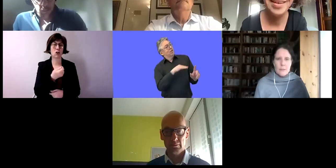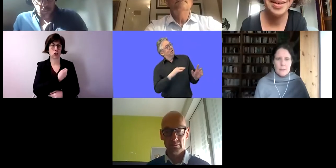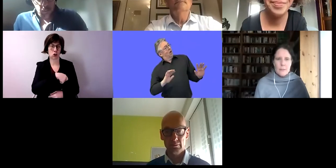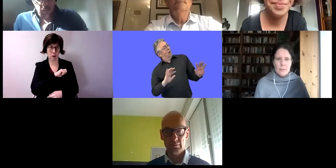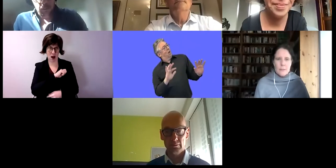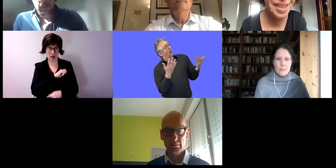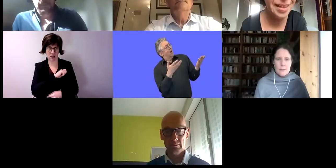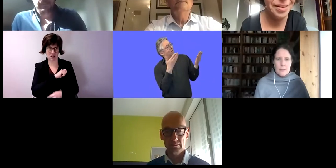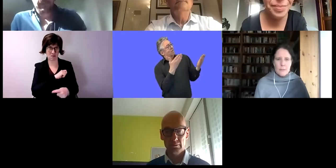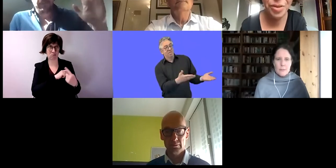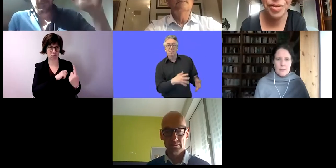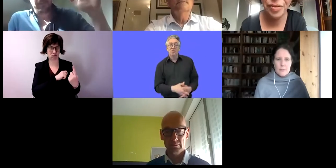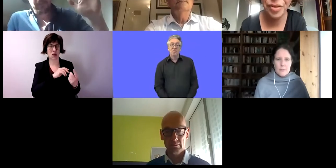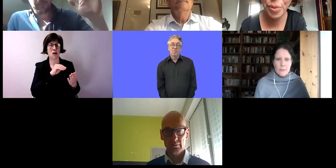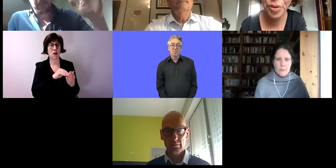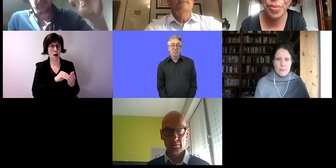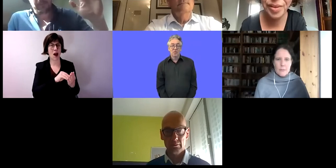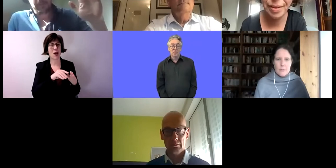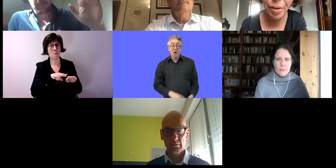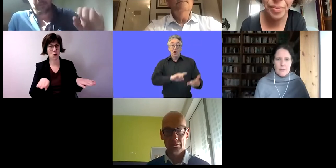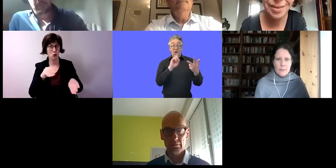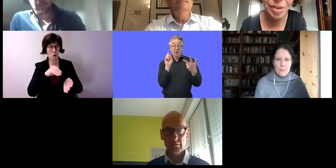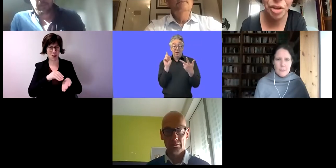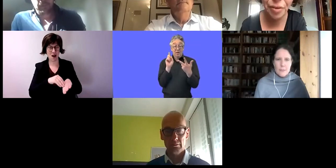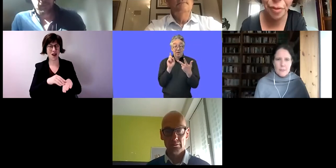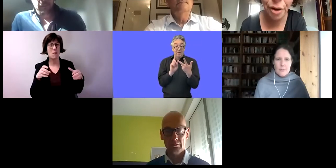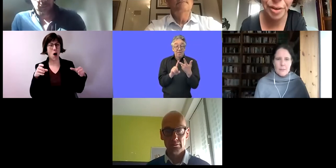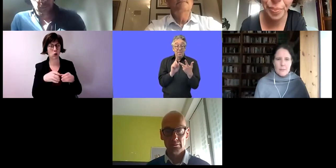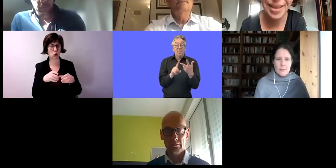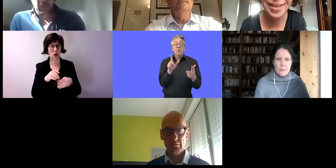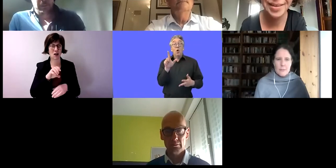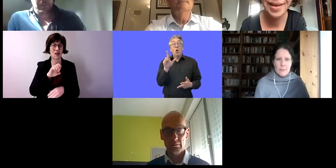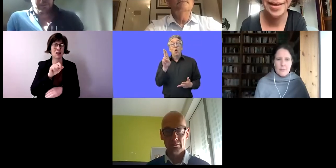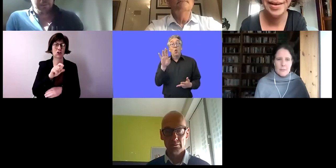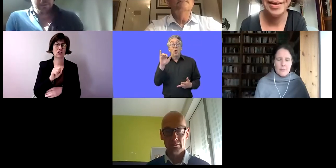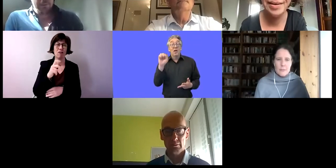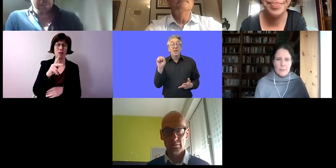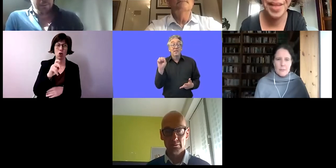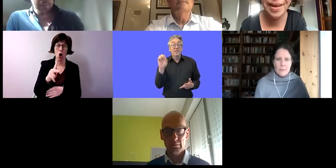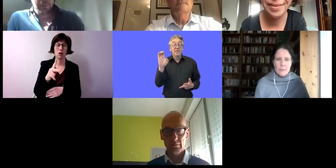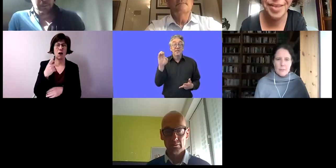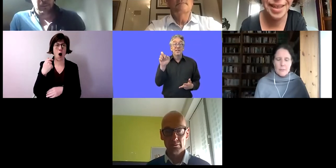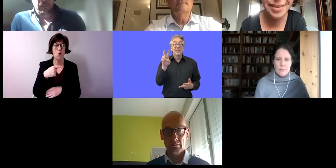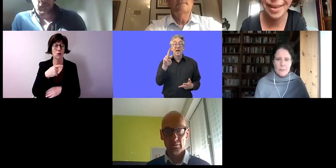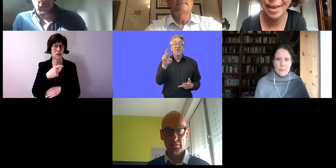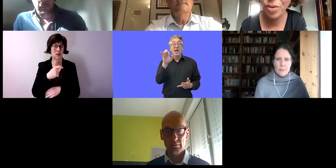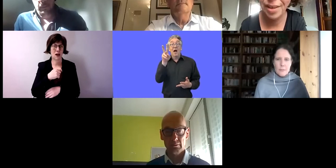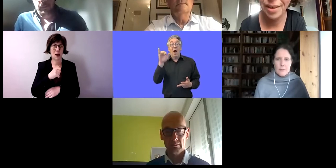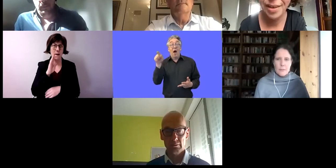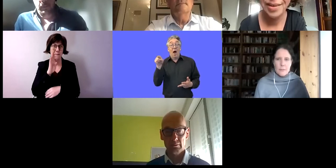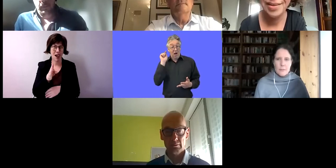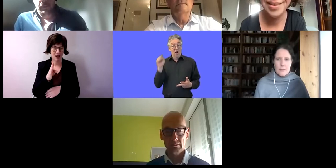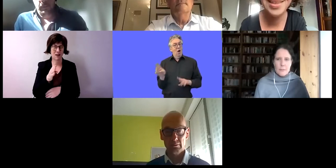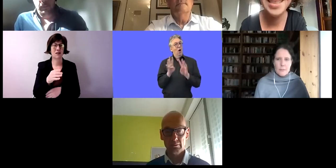hier mit uns auf dem Podium ist, aber auch gemeinsam mit Steff Koch aus Belgien. Herr Sevilla ist Direktor